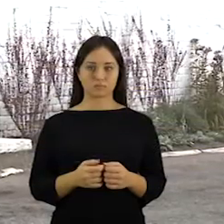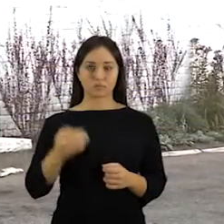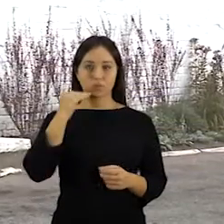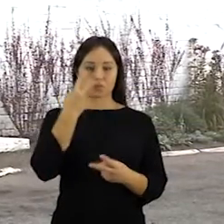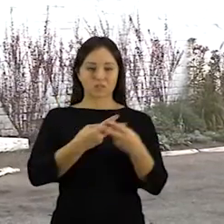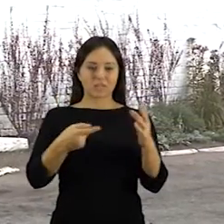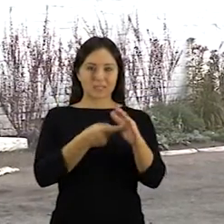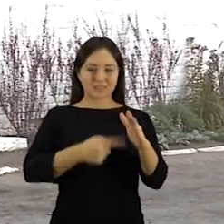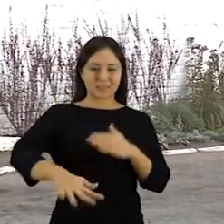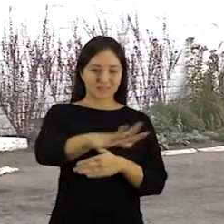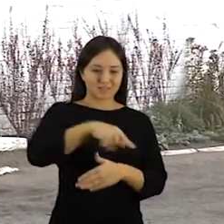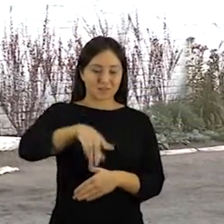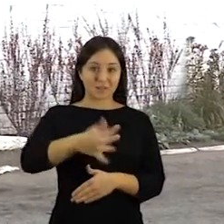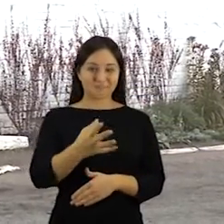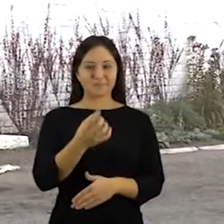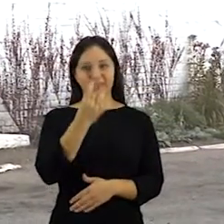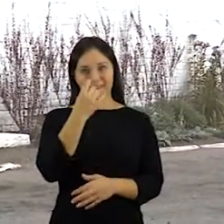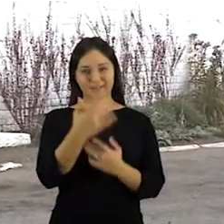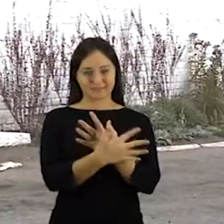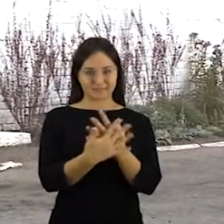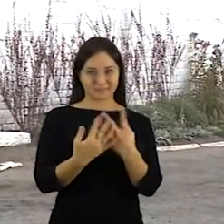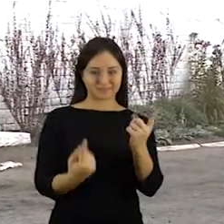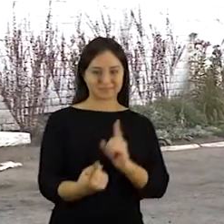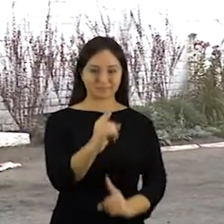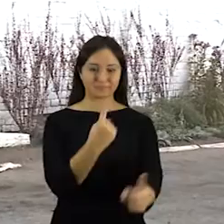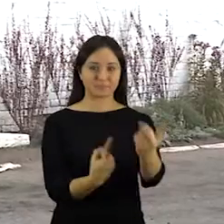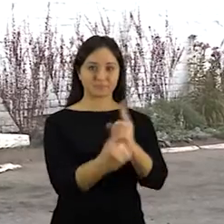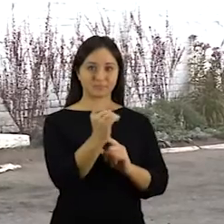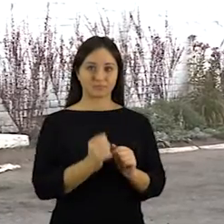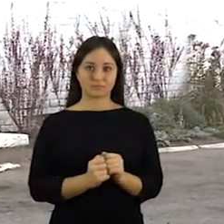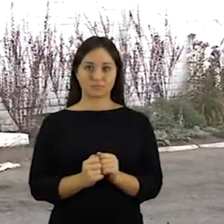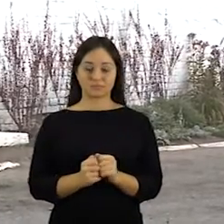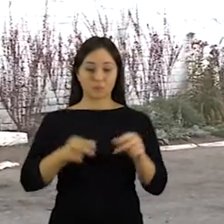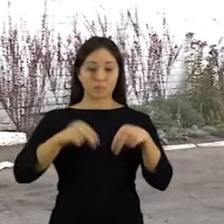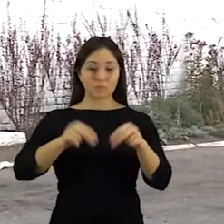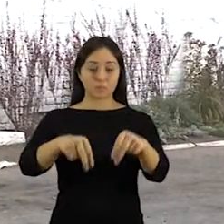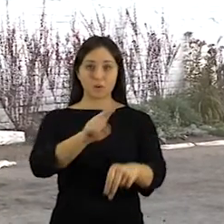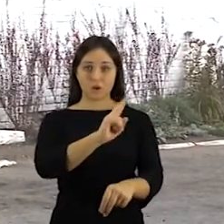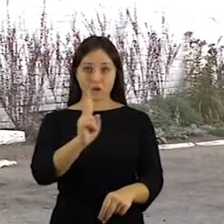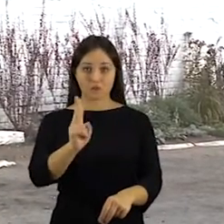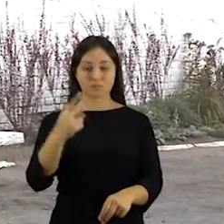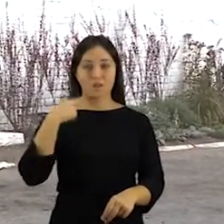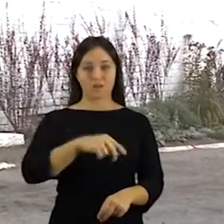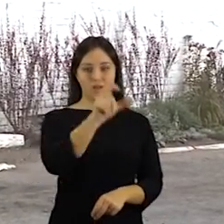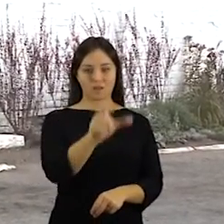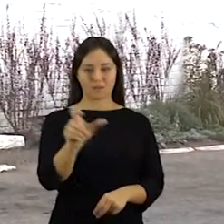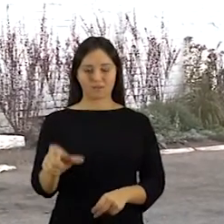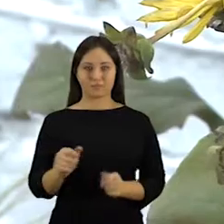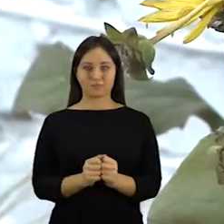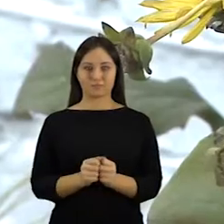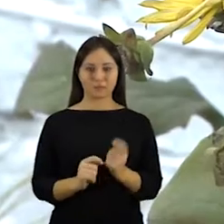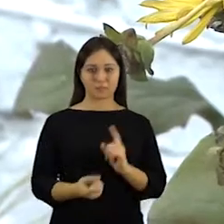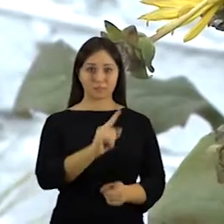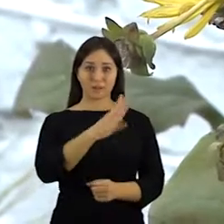Nykė šiulių tardimo izolatorių teritorija šiemet papošė įvairios gėlės. Savo rankomis žemė purėnenų tėstieji čia ne tik